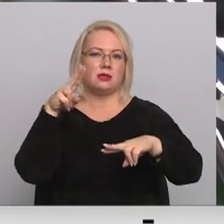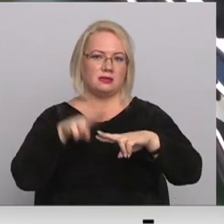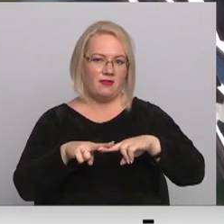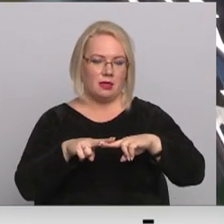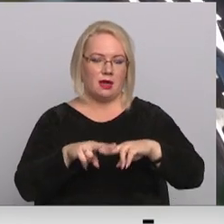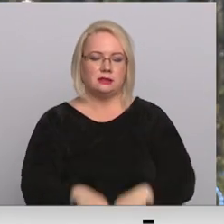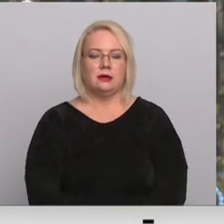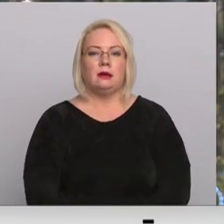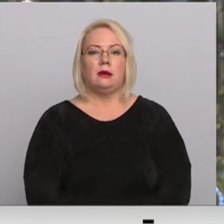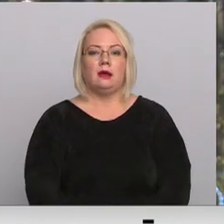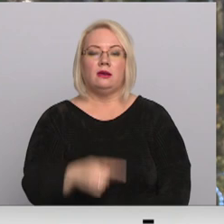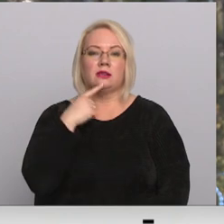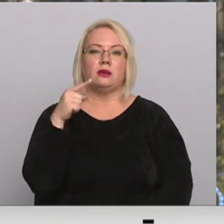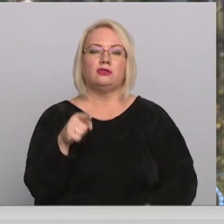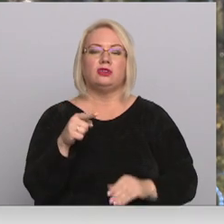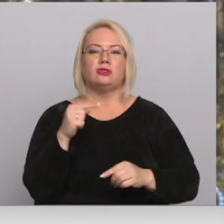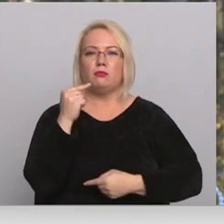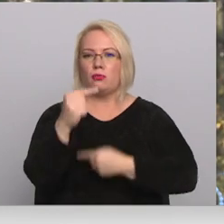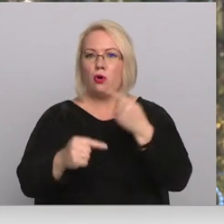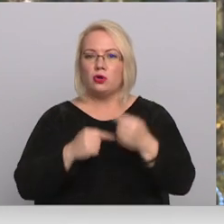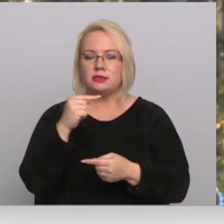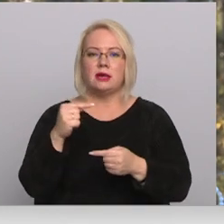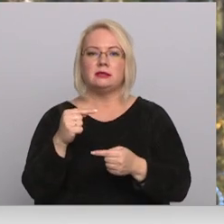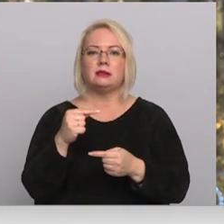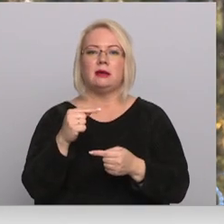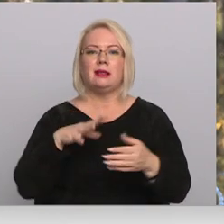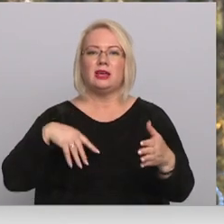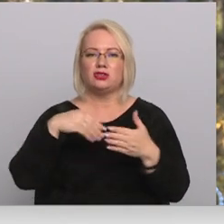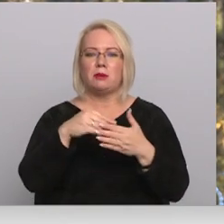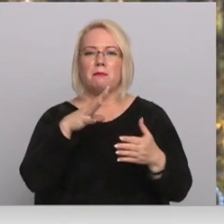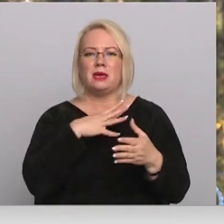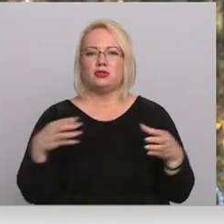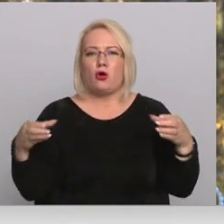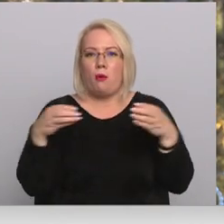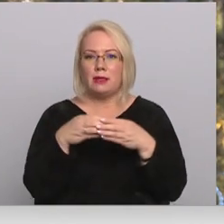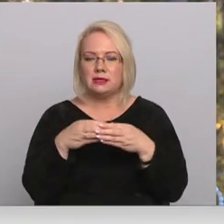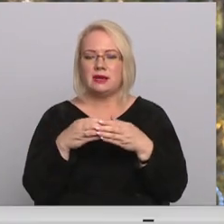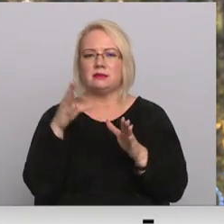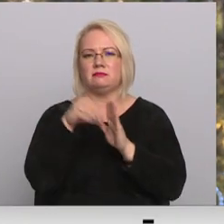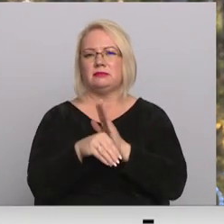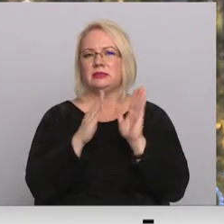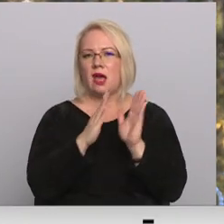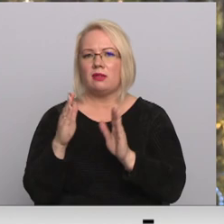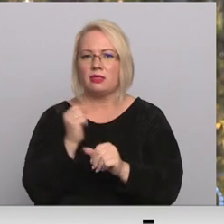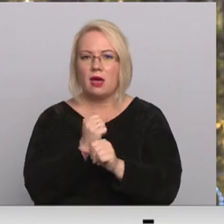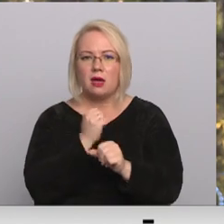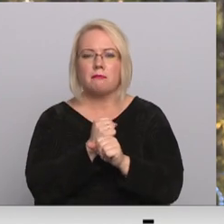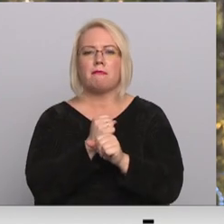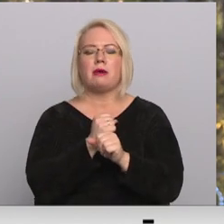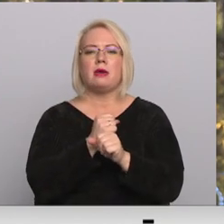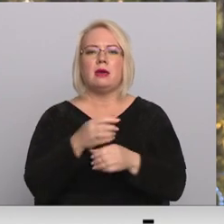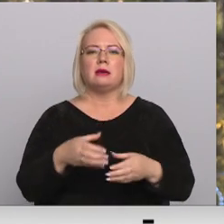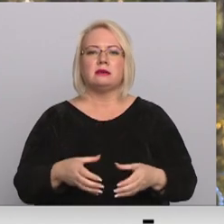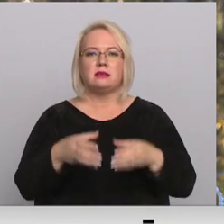Bonēcības process līdz šim ir bijis pieteikami komplicēts, tā skaitā sagatavošanas darbi, stabu